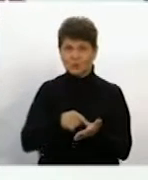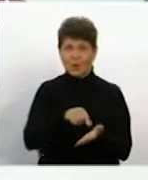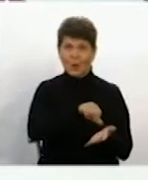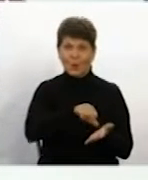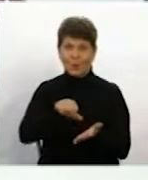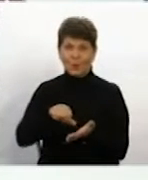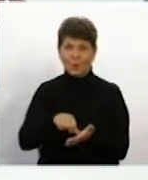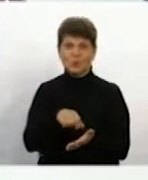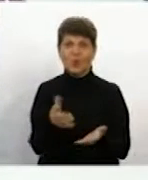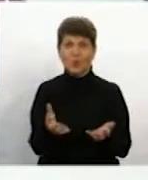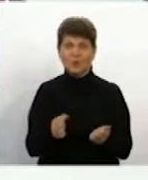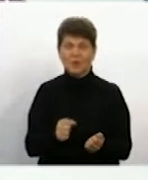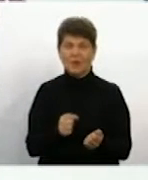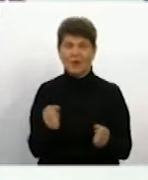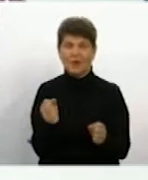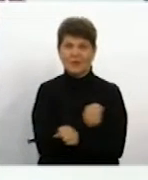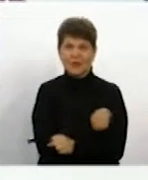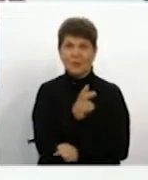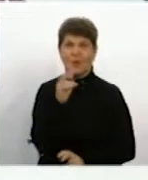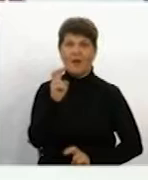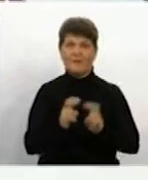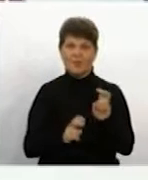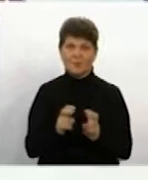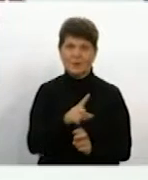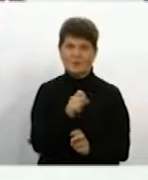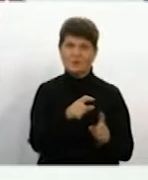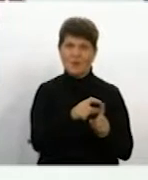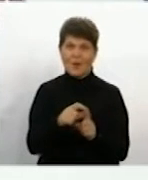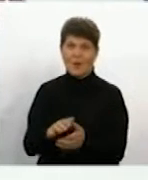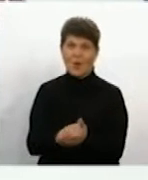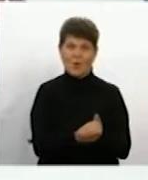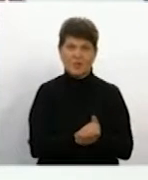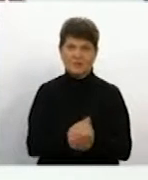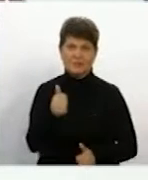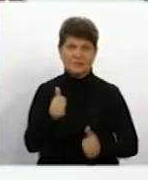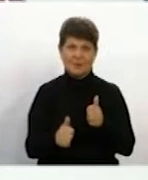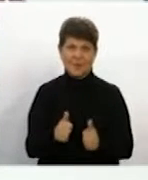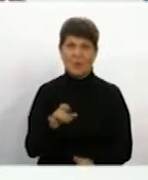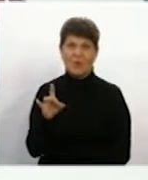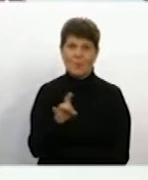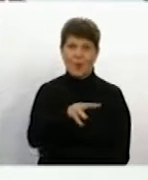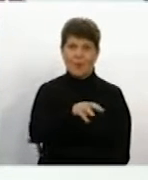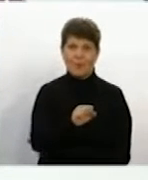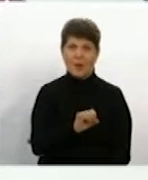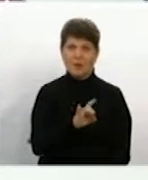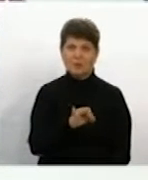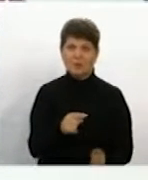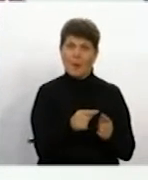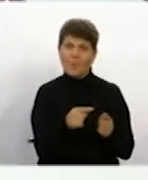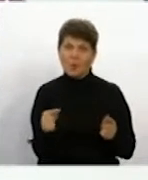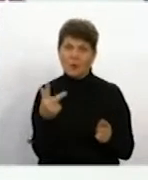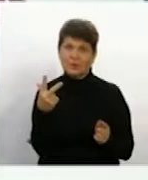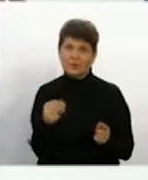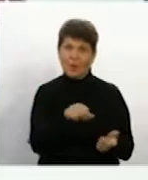беруть люди, які отримали травму на виробництві. За словами організатора змагань Романа Марченка, протягом трьох днів